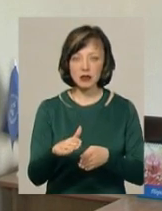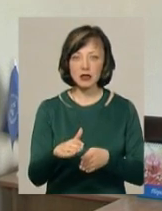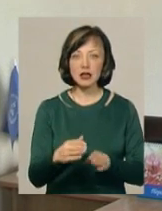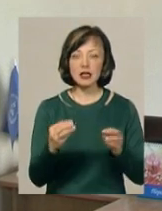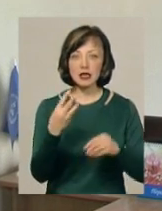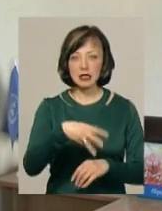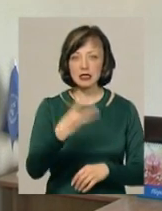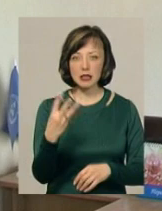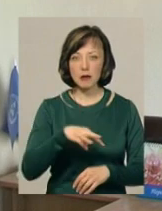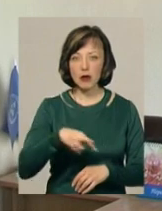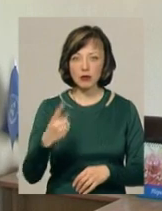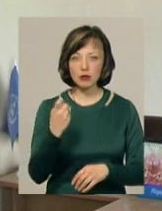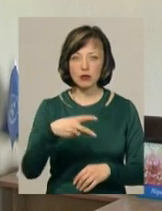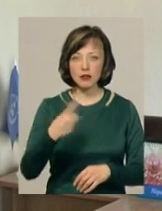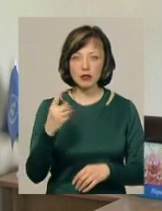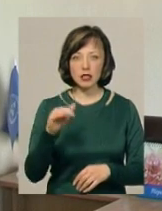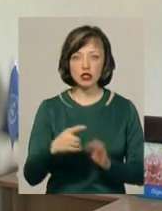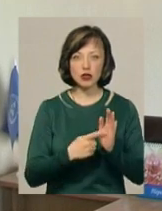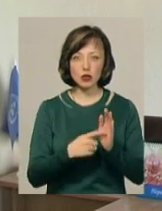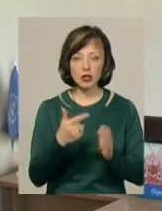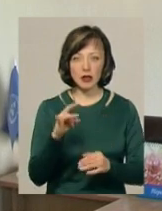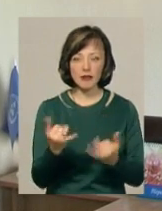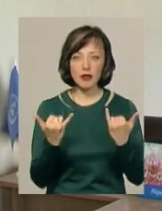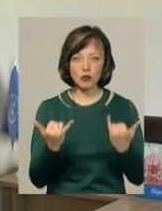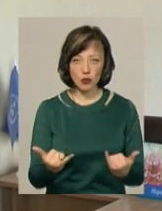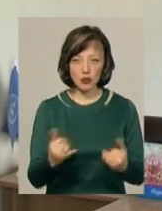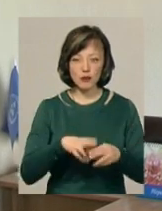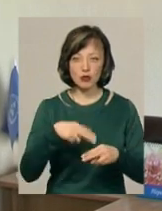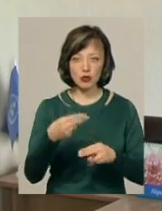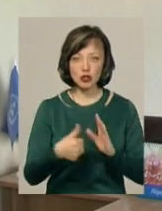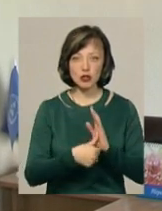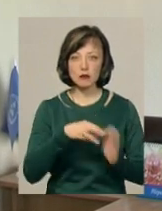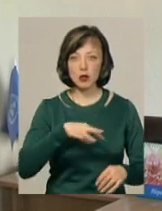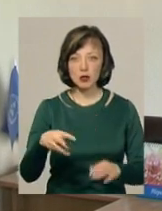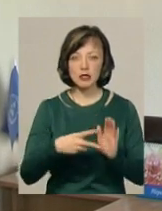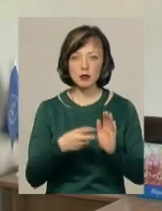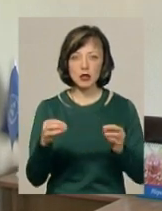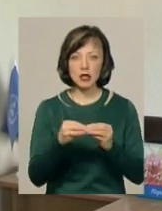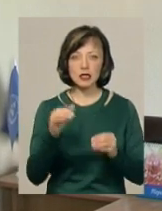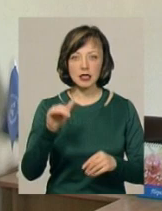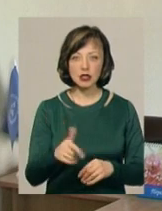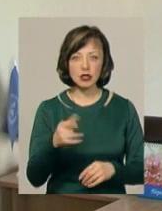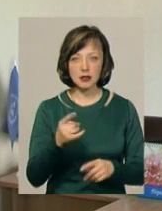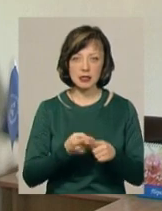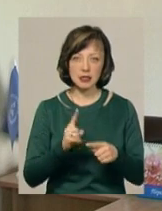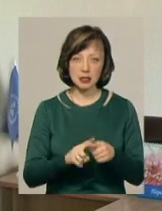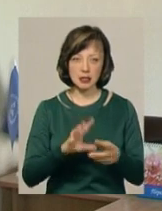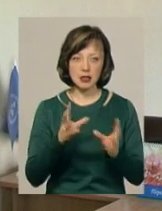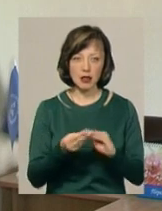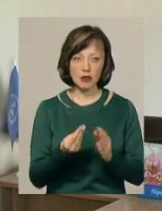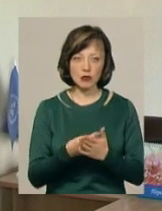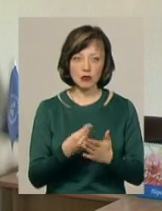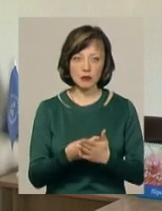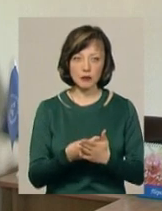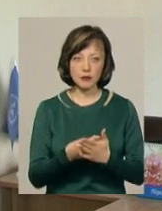сумі 33 мільйона 121 тисячі 600 гривень. На сьогодні відшкодовано 6 мільйонів 710 тисяч гривень, що складає від загальної